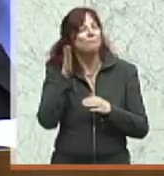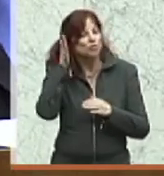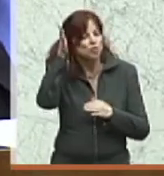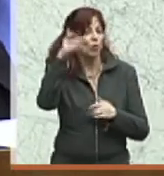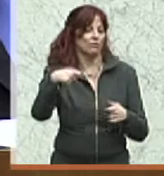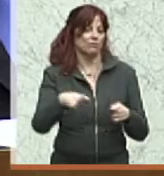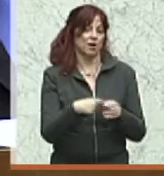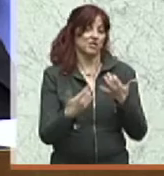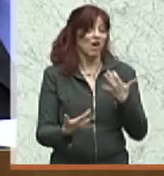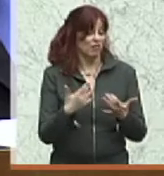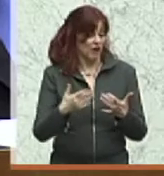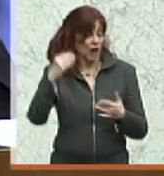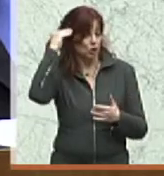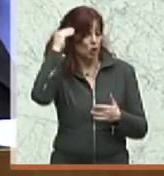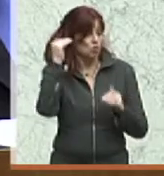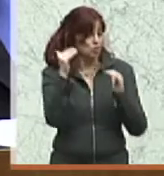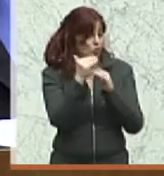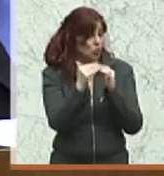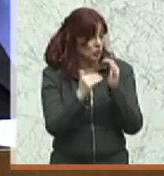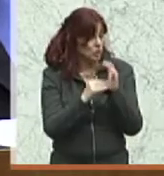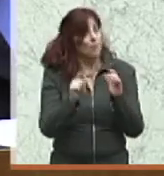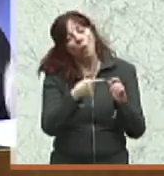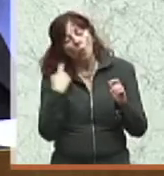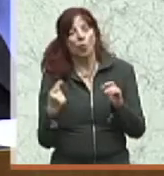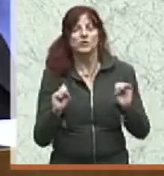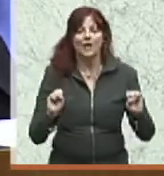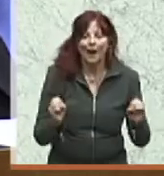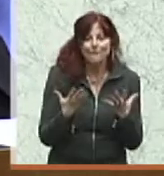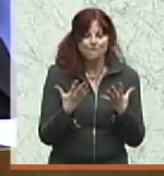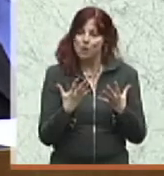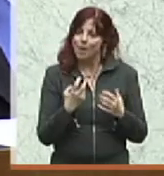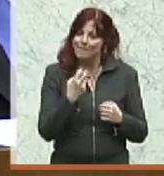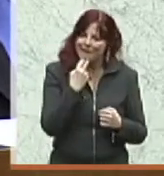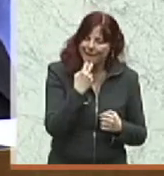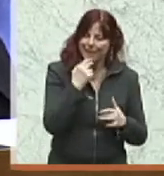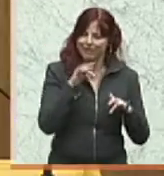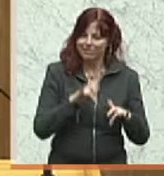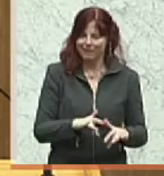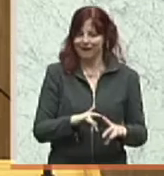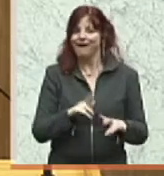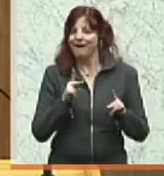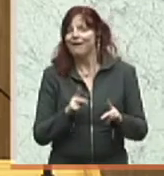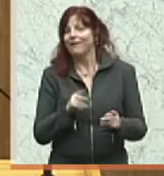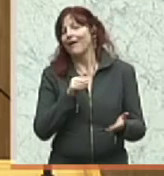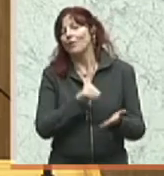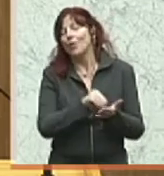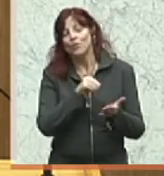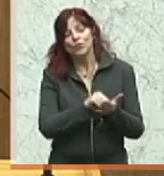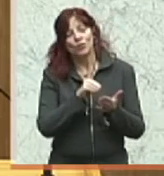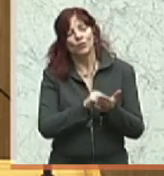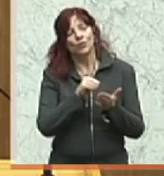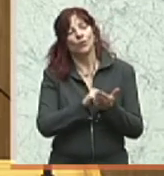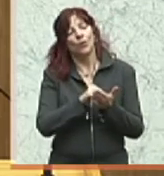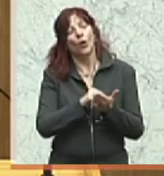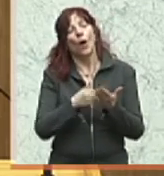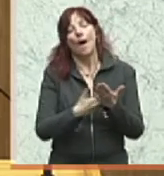Vielleicht reicht unser Reformelan dann ja auch noch aus. Wenn wir diese Kraft mitnehmen, um auch eine umfassende